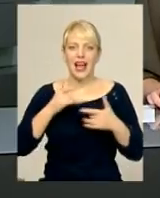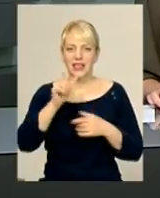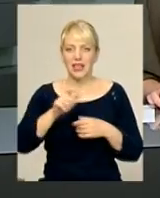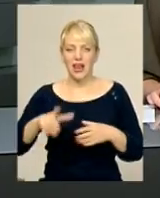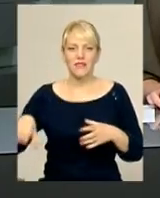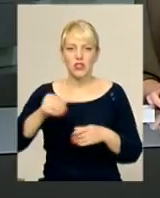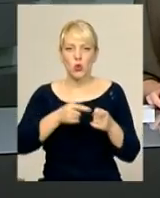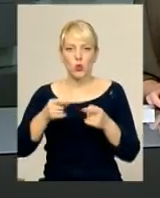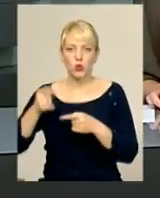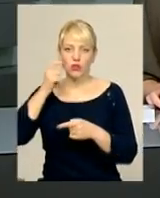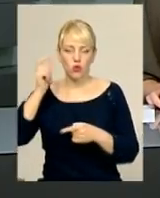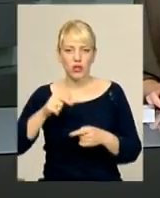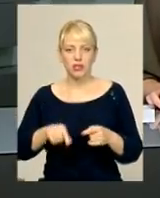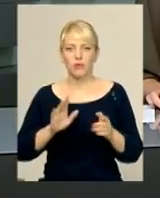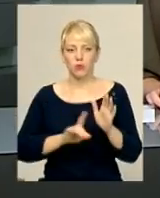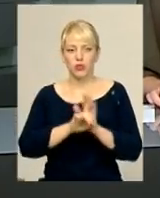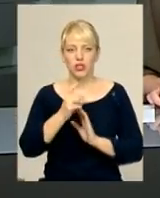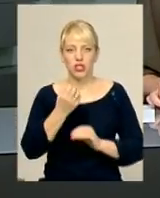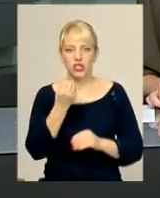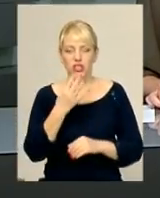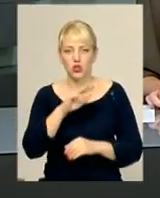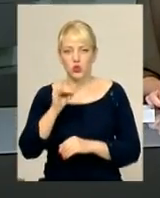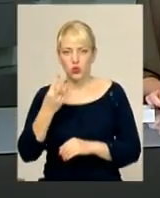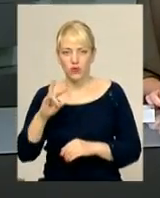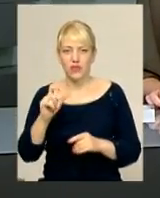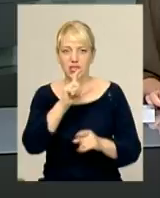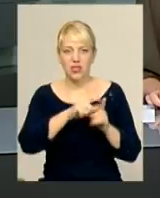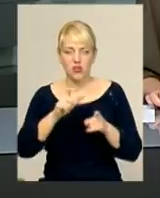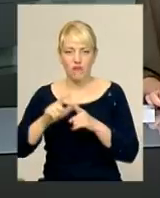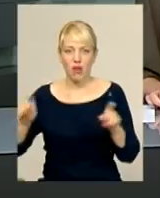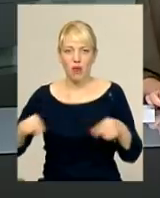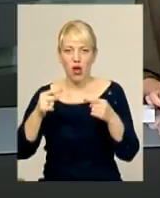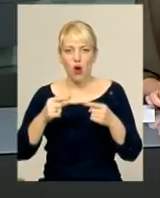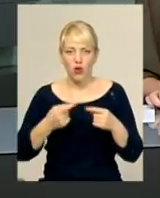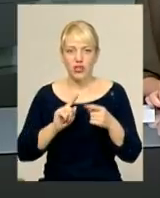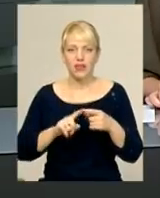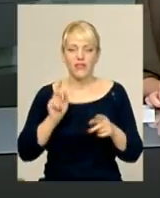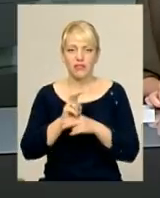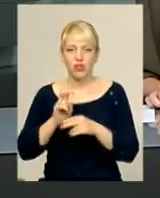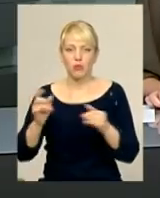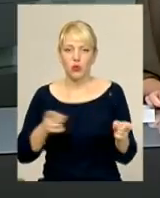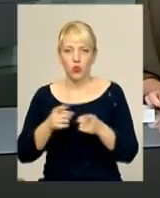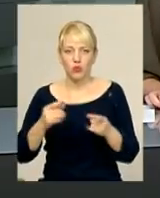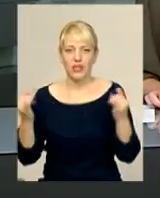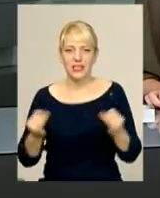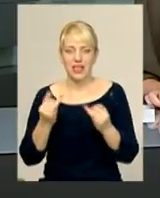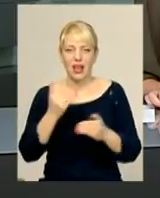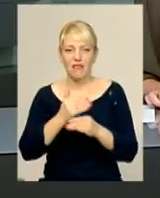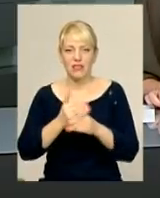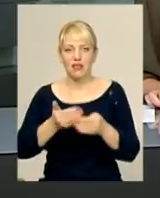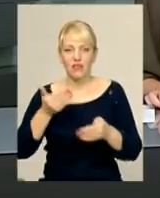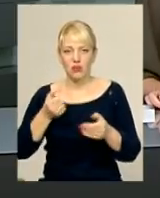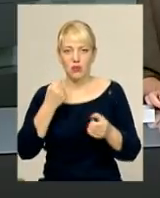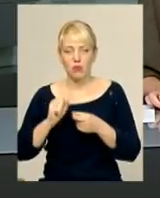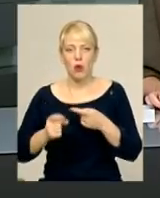Цьогоріч він стартує 14 жовтня. За словами організаторів, відвідувачам підготували цікаві вистави від переможців минулого